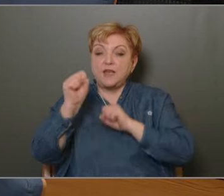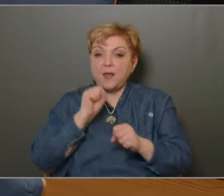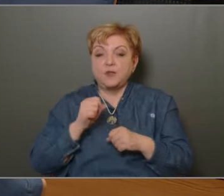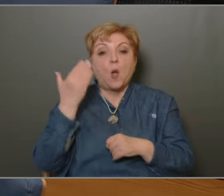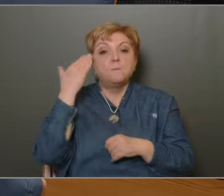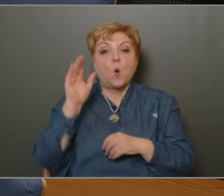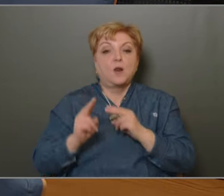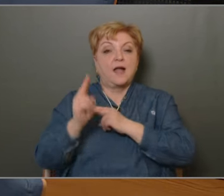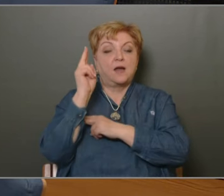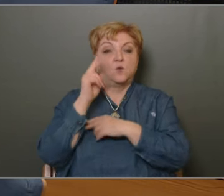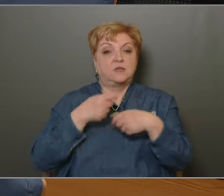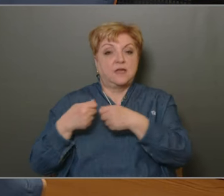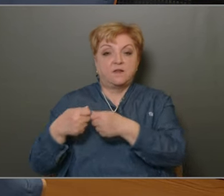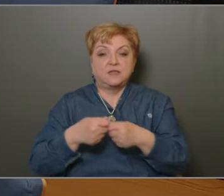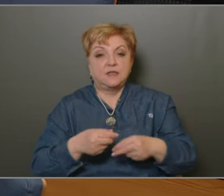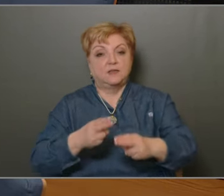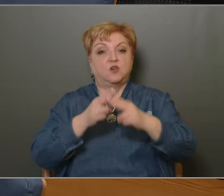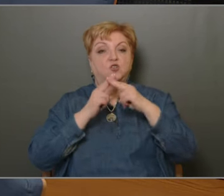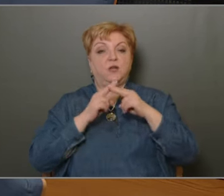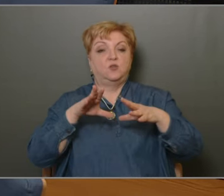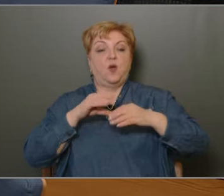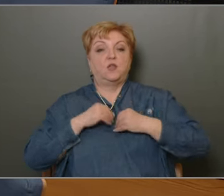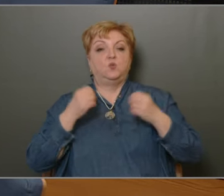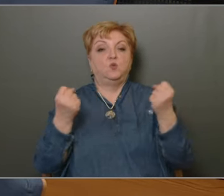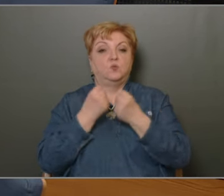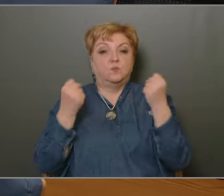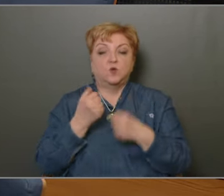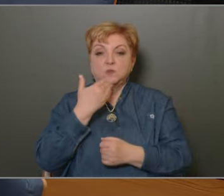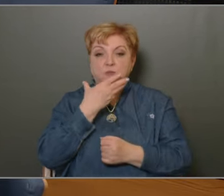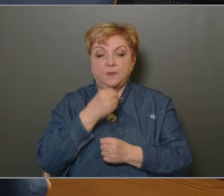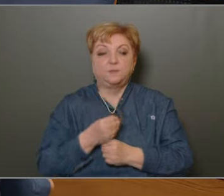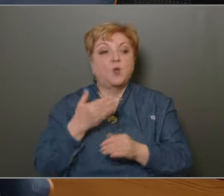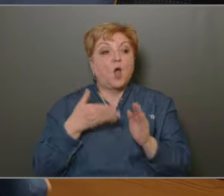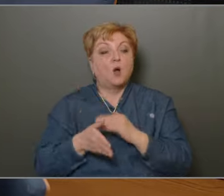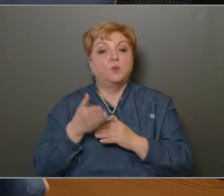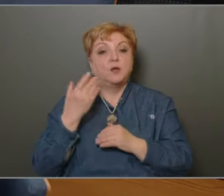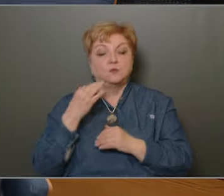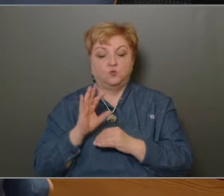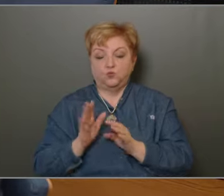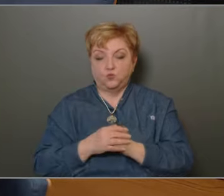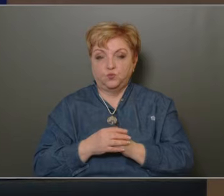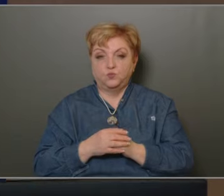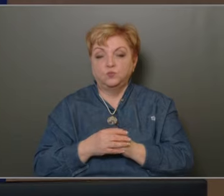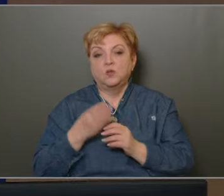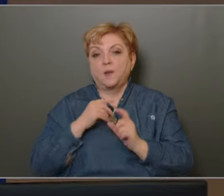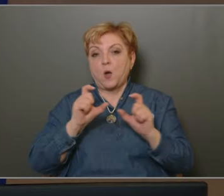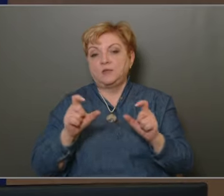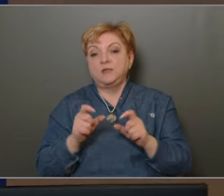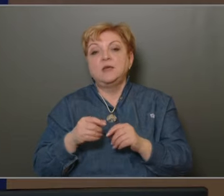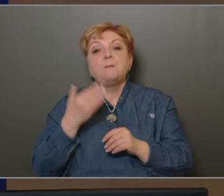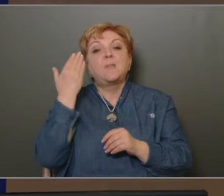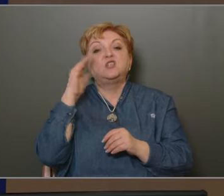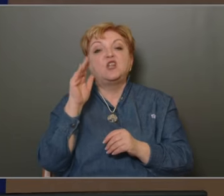polgárőr szervezeteknek a segítő támogató együttműködését. Köszönöm szépen! Igen. Alpolgármester? Nincs. Kedem annyit, hogy a